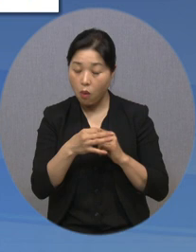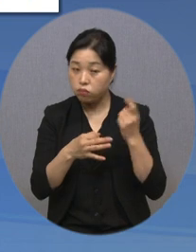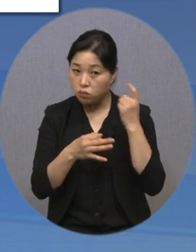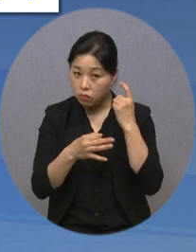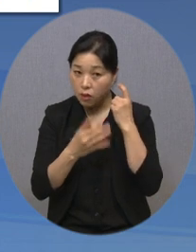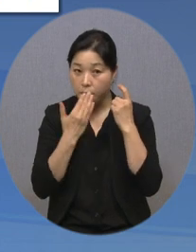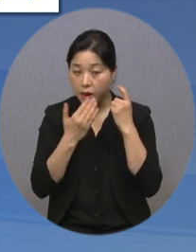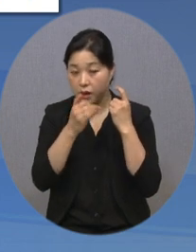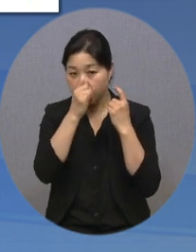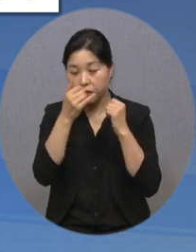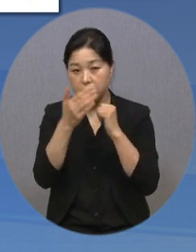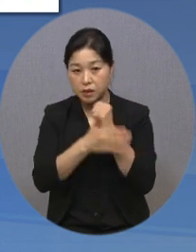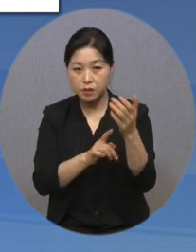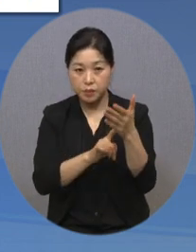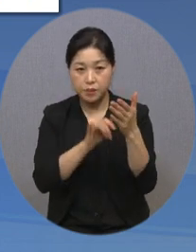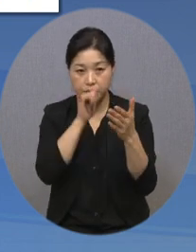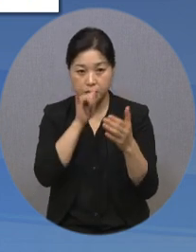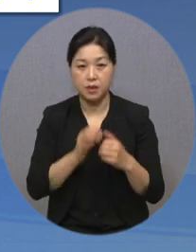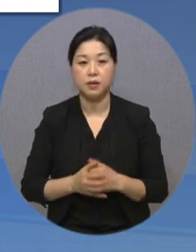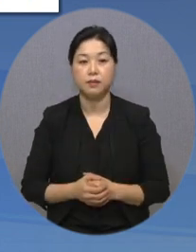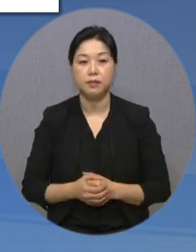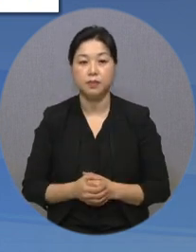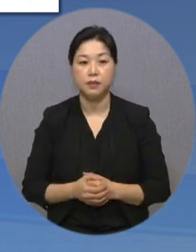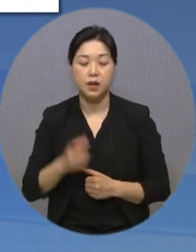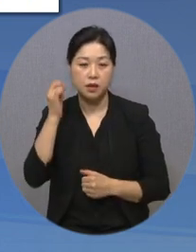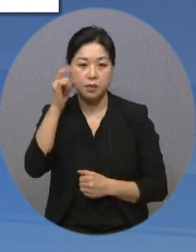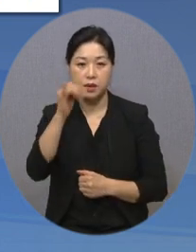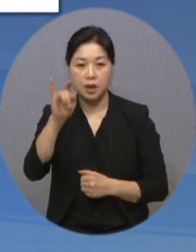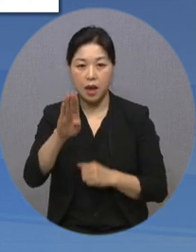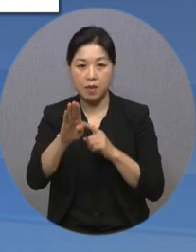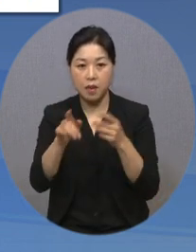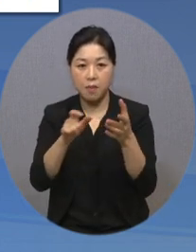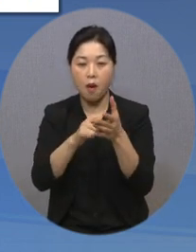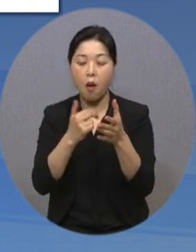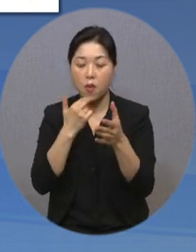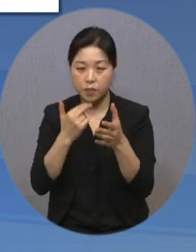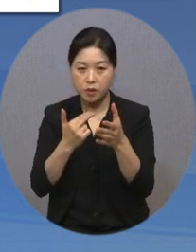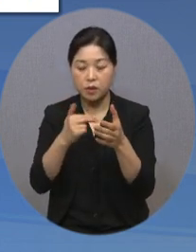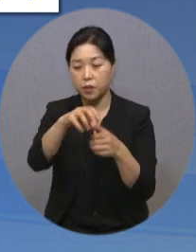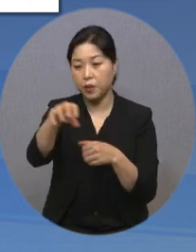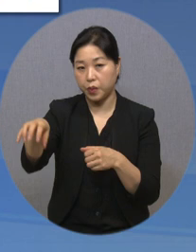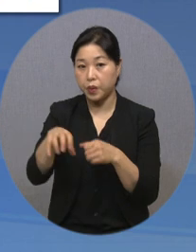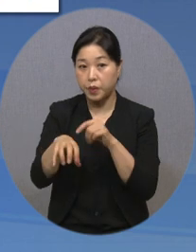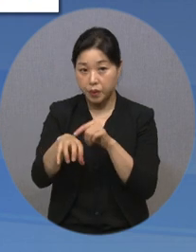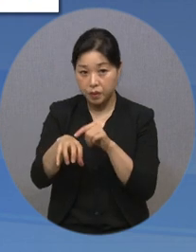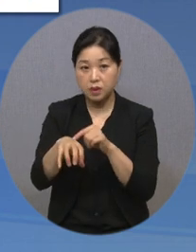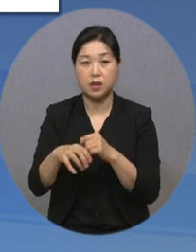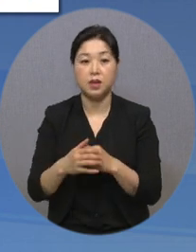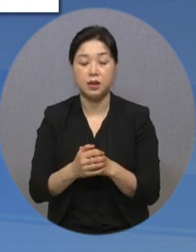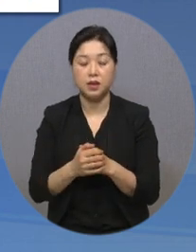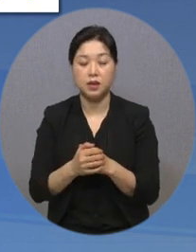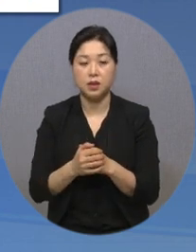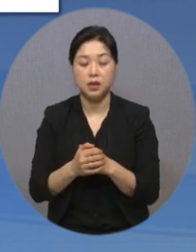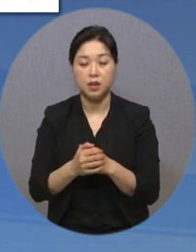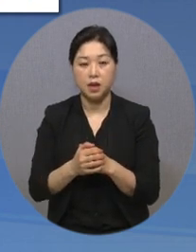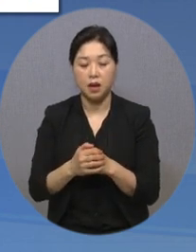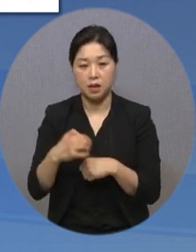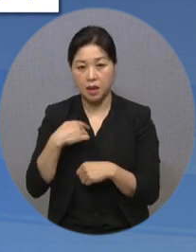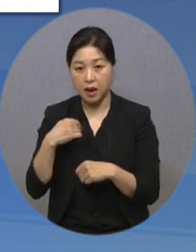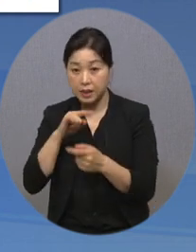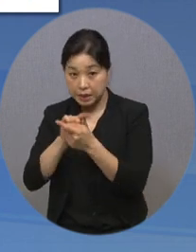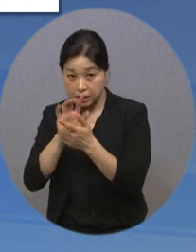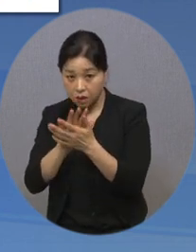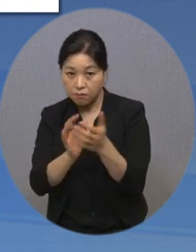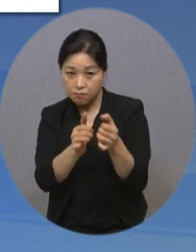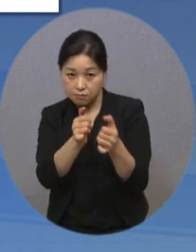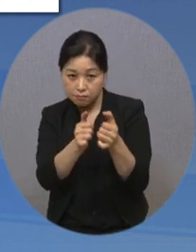사진도 첨부했습니다. 스마트앱에 반영되지 않은 시설이 있는 경우 이용자가 직접 등록할 수 있는 기능도